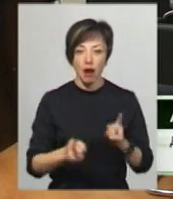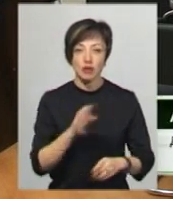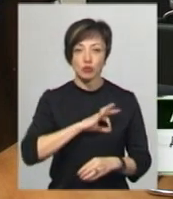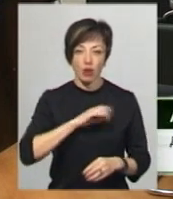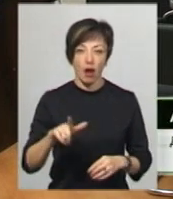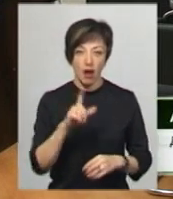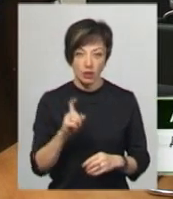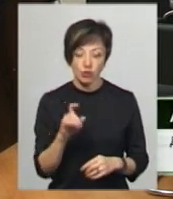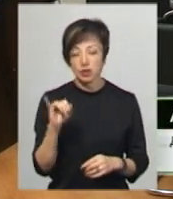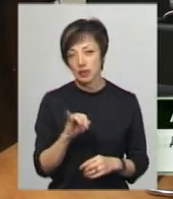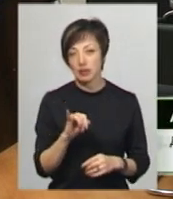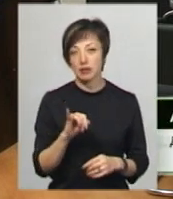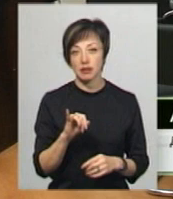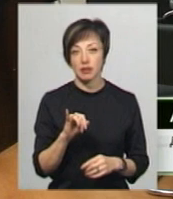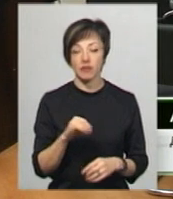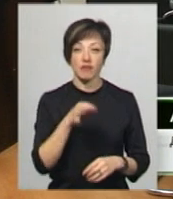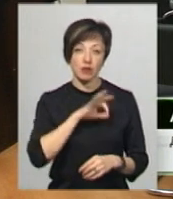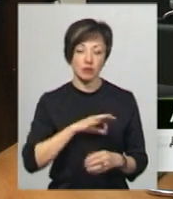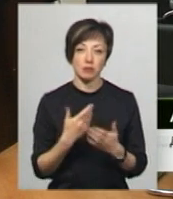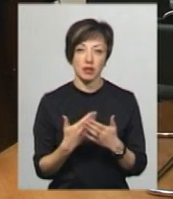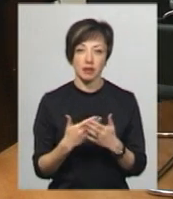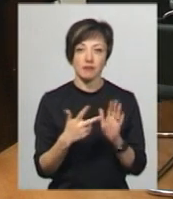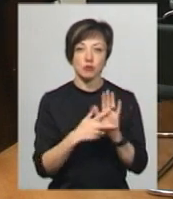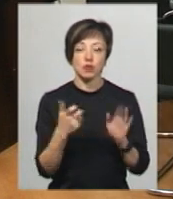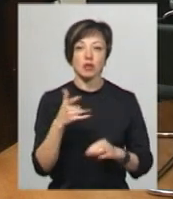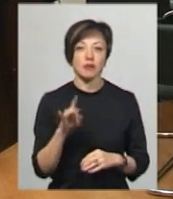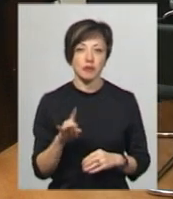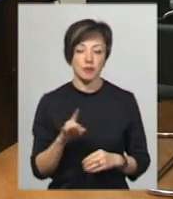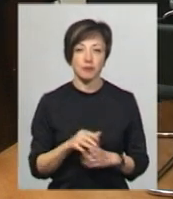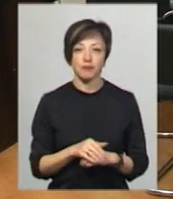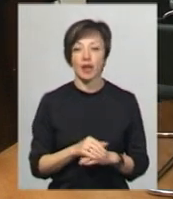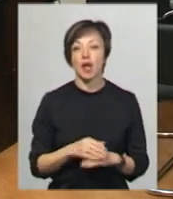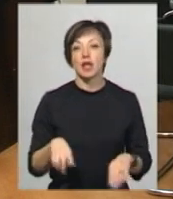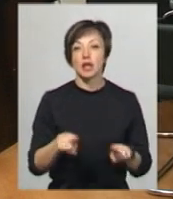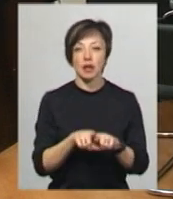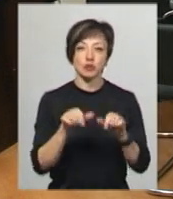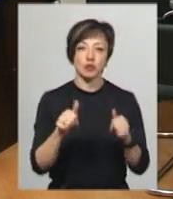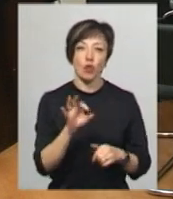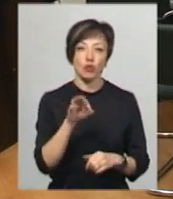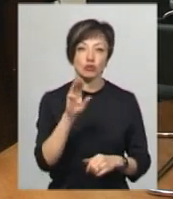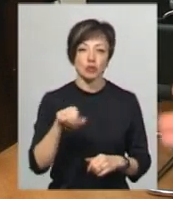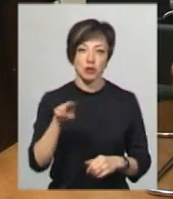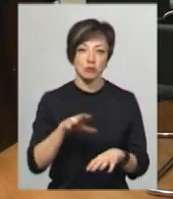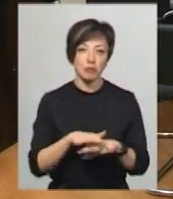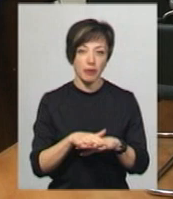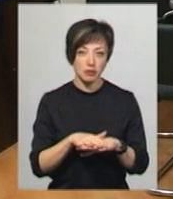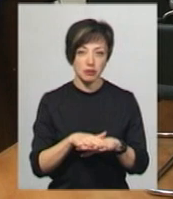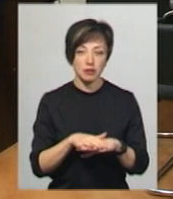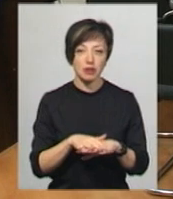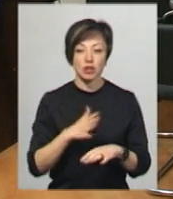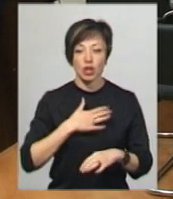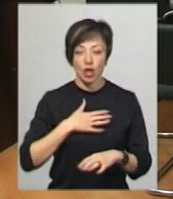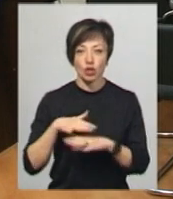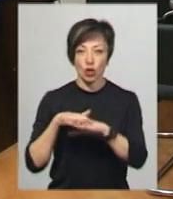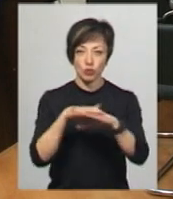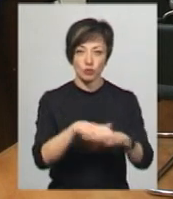абонентам газу, і він його використовував, наприклад, на 800 гривень. І таким чином, Щадбанк на наш